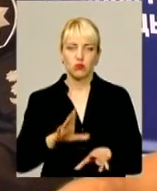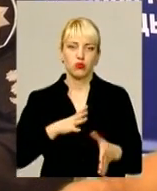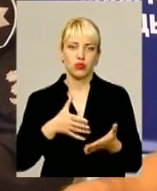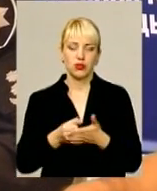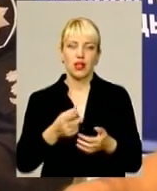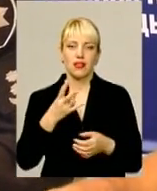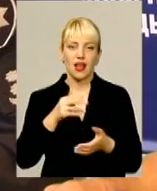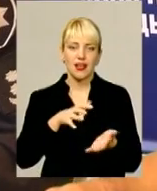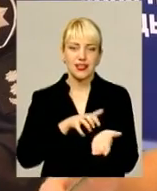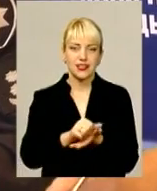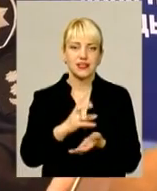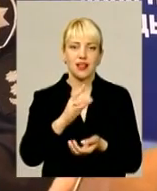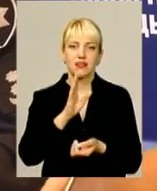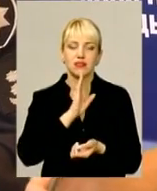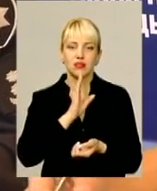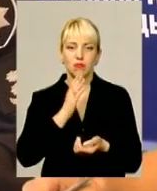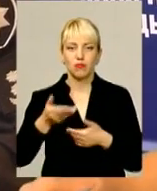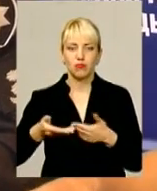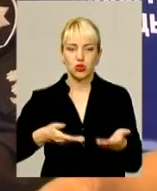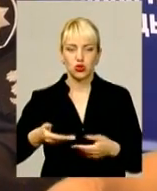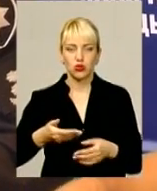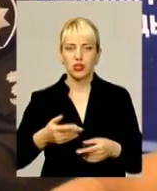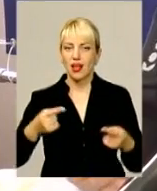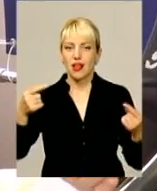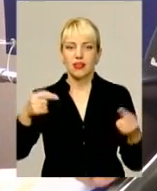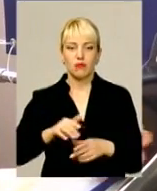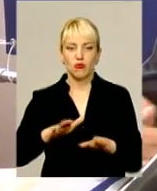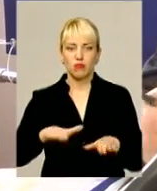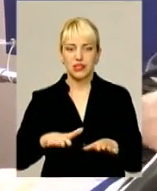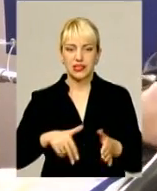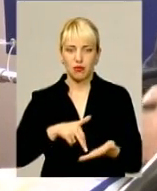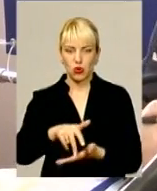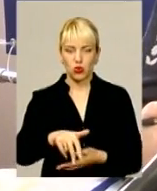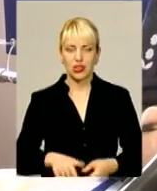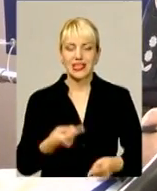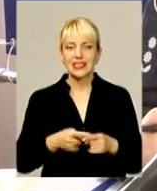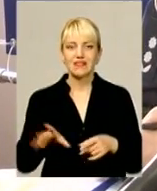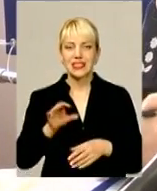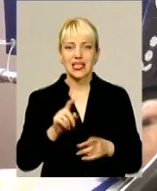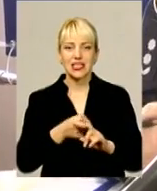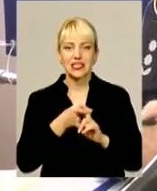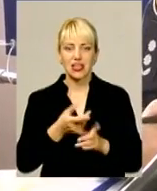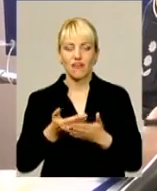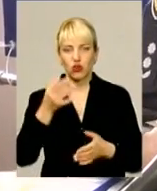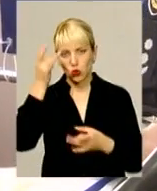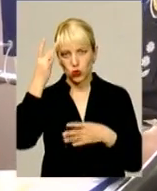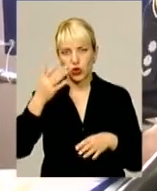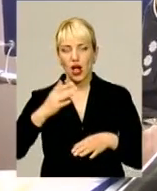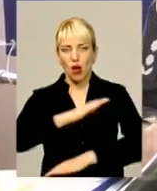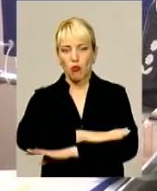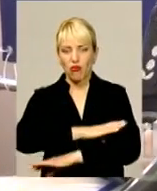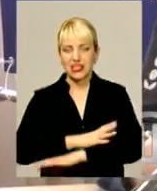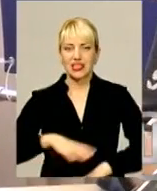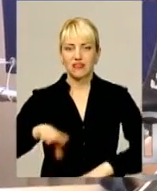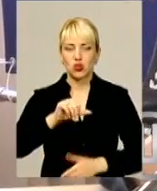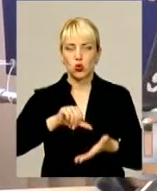наїзд на пішохода. Пішоход переходу дорогу в неположеному місці. Це все залежить від культури поведінки самих всіх учасників дорожнього